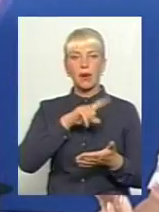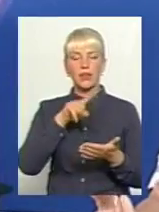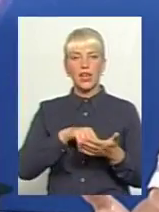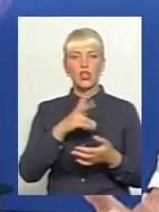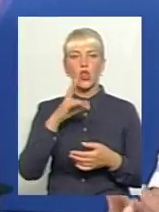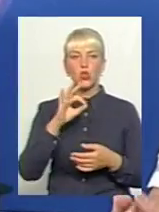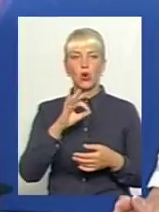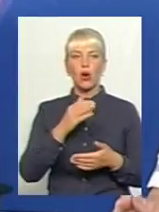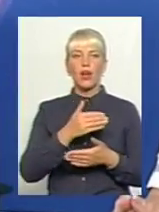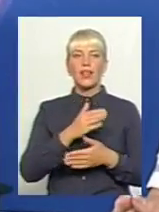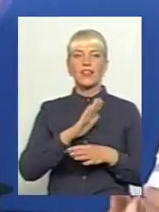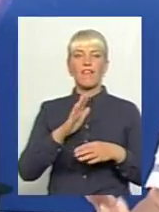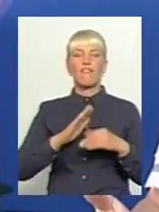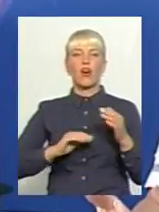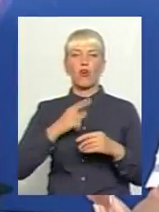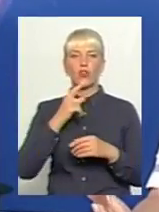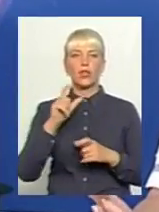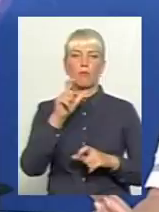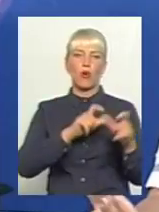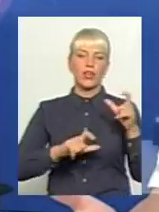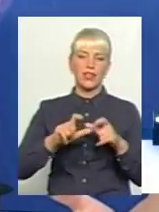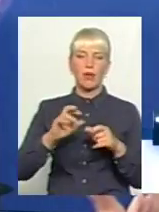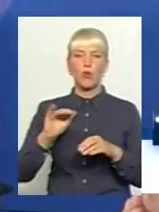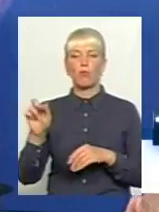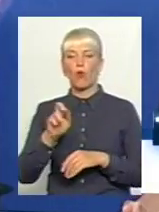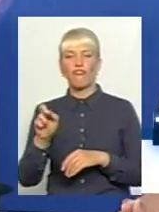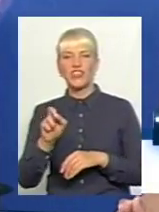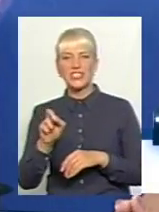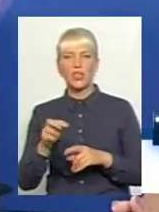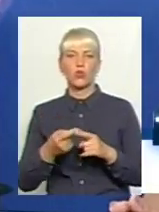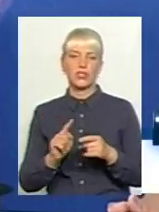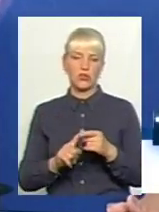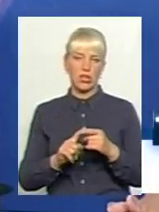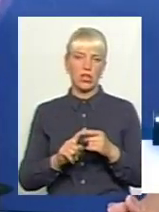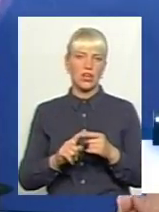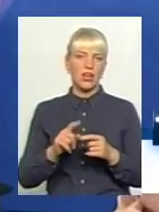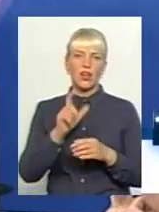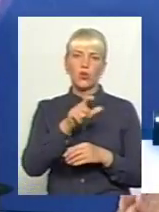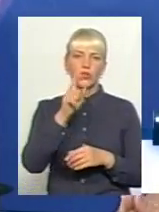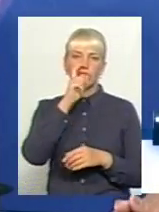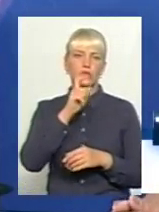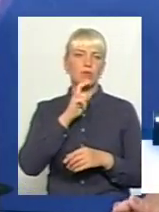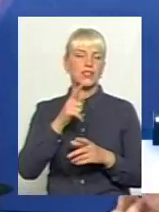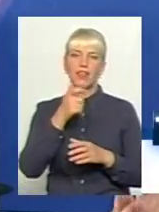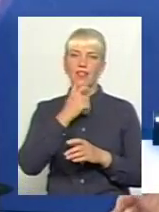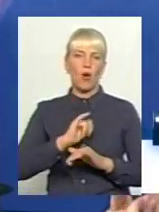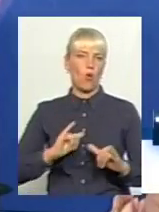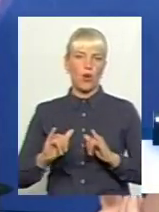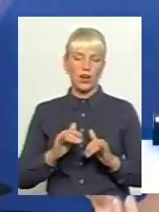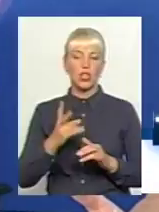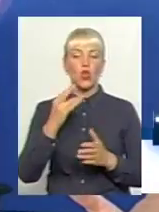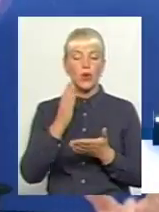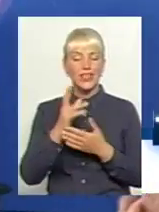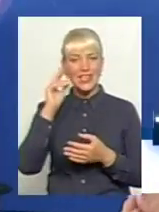у нефаховій студії і говорити про хімію, фізику, самого діалізу, ну, мабуть, і не зовсім буде всім зрозуміло, і не зовсім коректно. Але є цифри, є